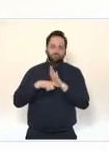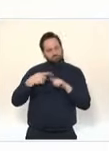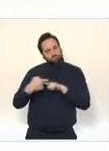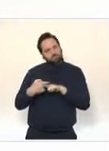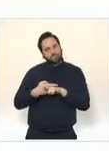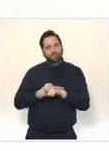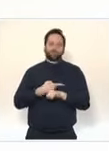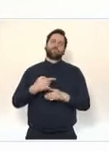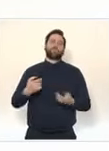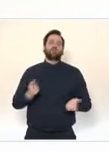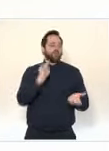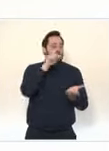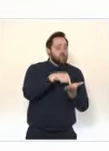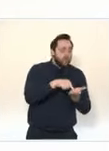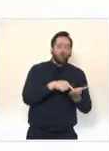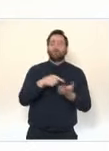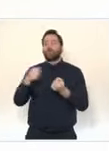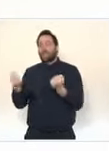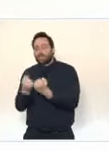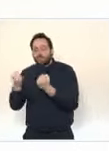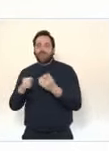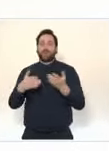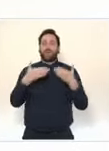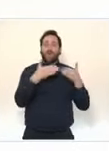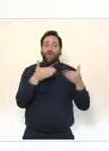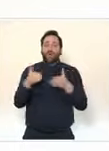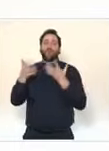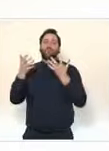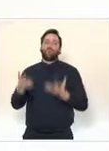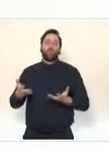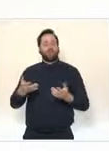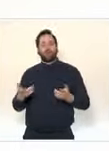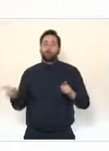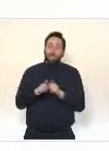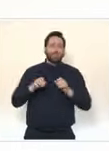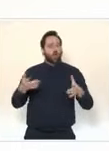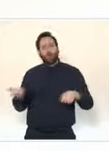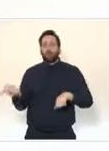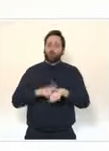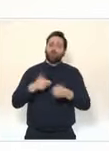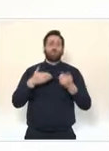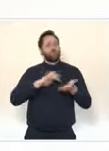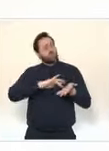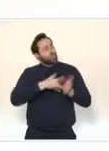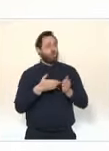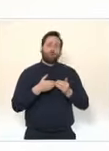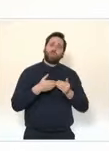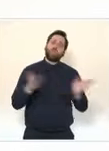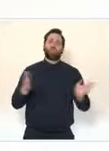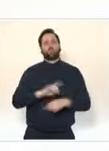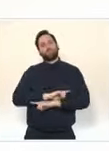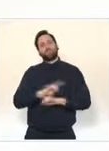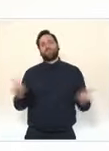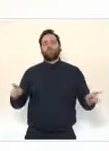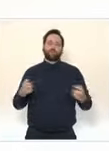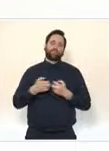de lieux et d'activités, cela ne pourra pas être le cas pour tout, notamment pour ce qui entraîne des concentrations